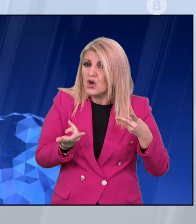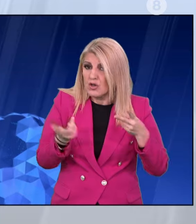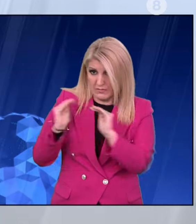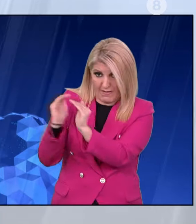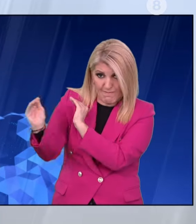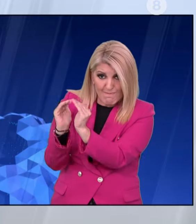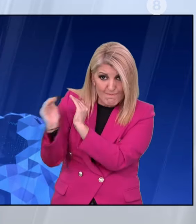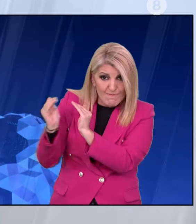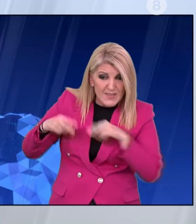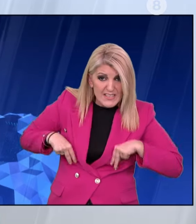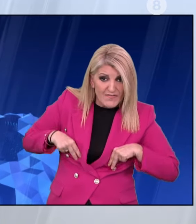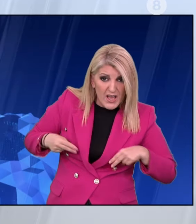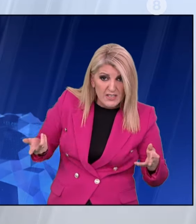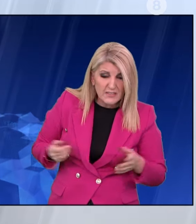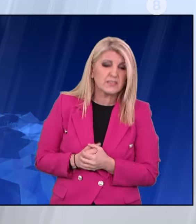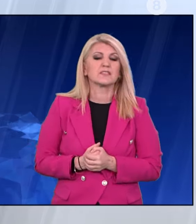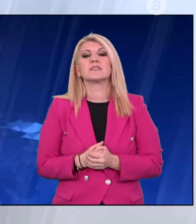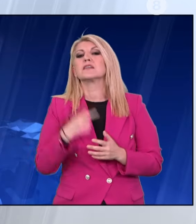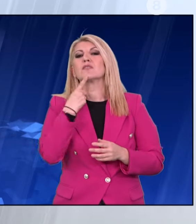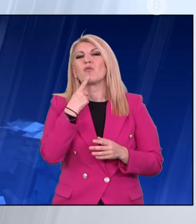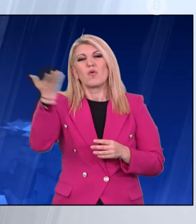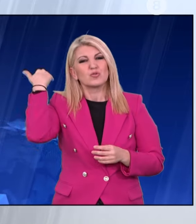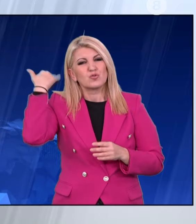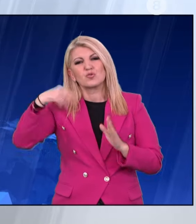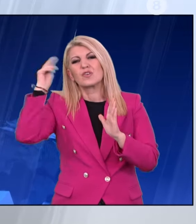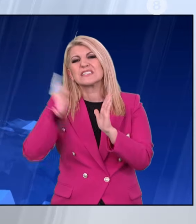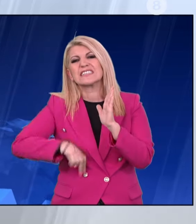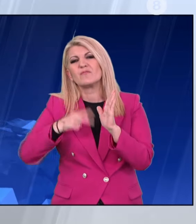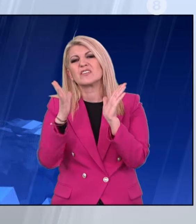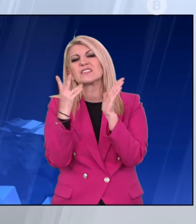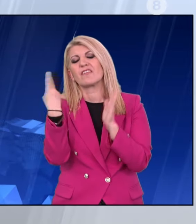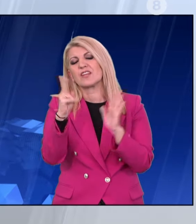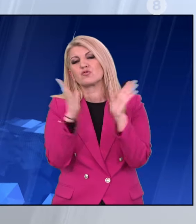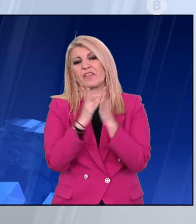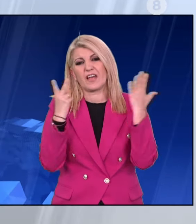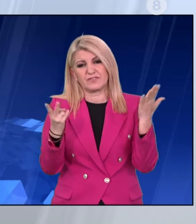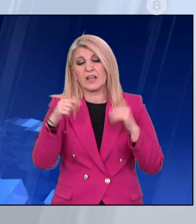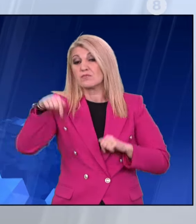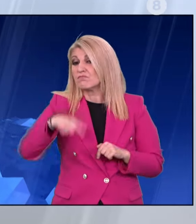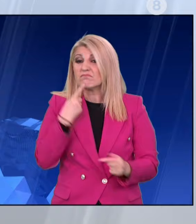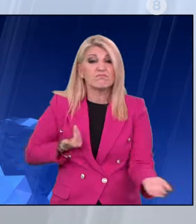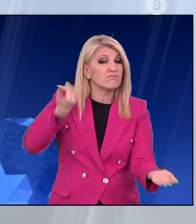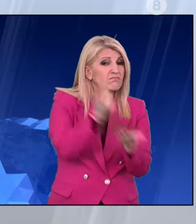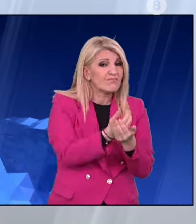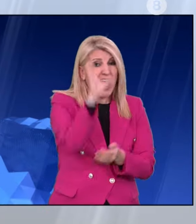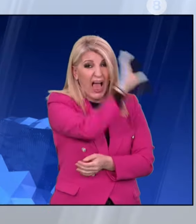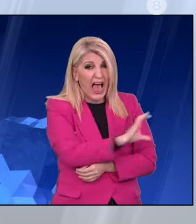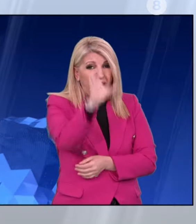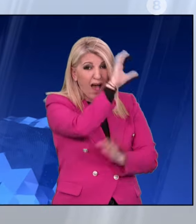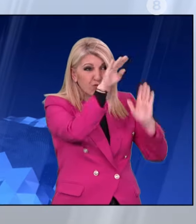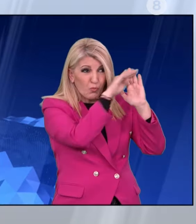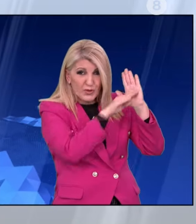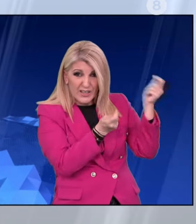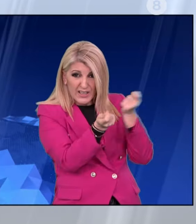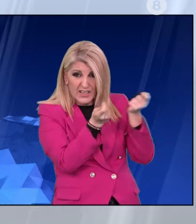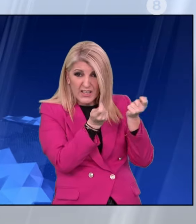Οι συγγενείς προτάσουν το επιχείρημα ότι το ενωσιακό δίκαιο υπερισχύει του συντάγματος και όλα αυτά, ενώ την Τετάρτη είναι προγραμματισμένη η συζήτηση στην